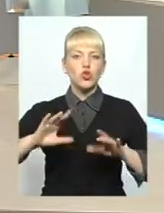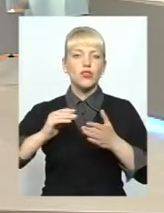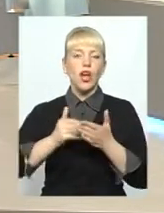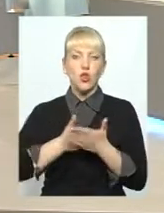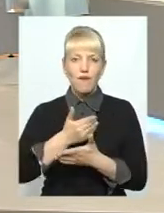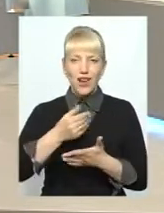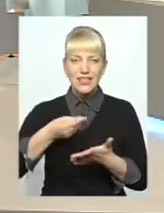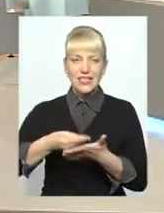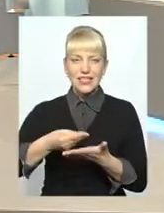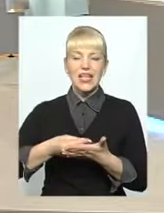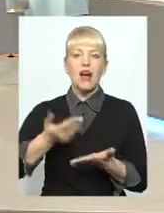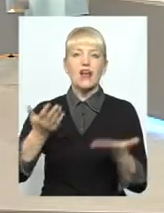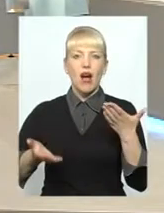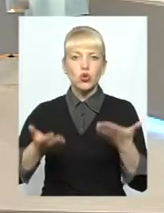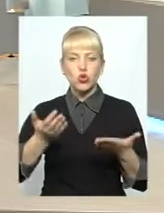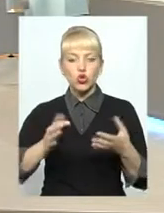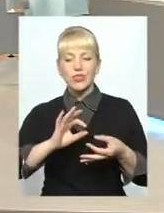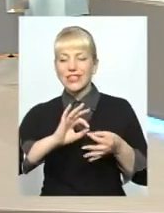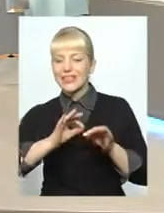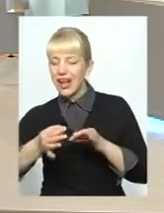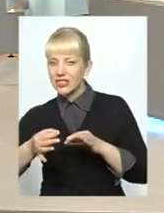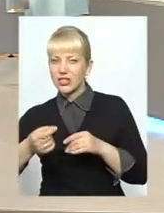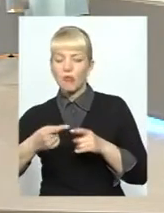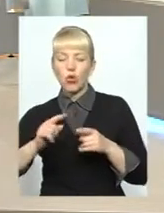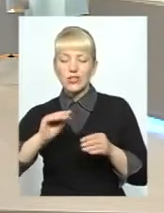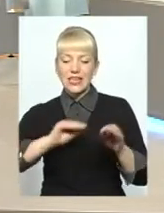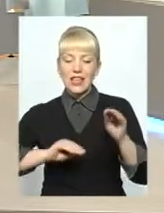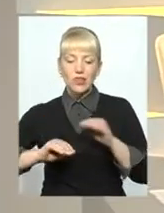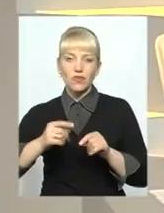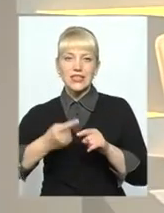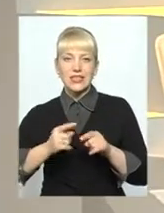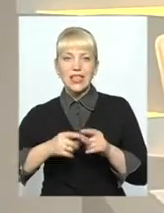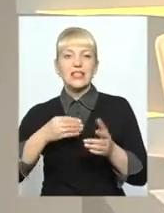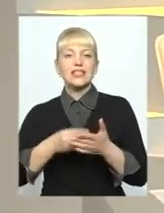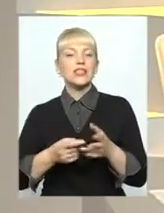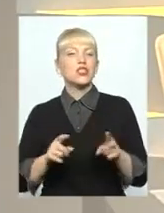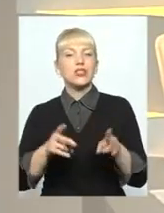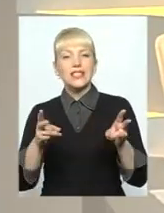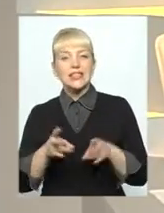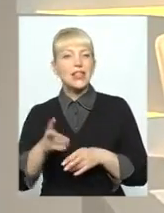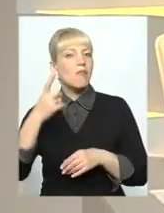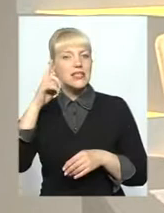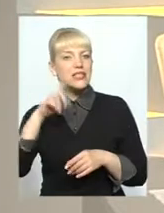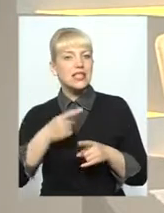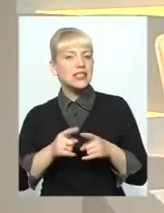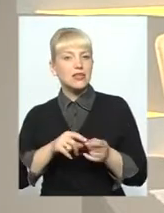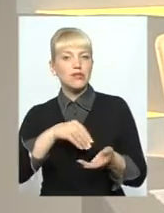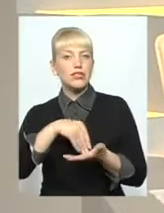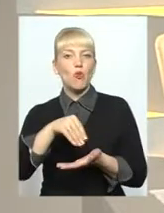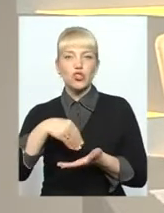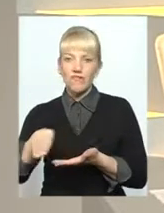Якщо більш детальніше про складові тієї ціни, що варто знати споживачам? І,